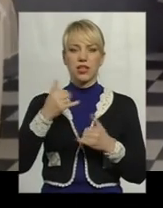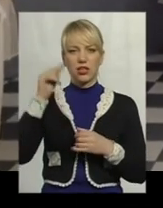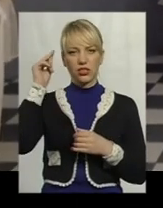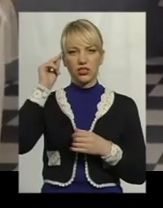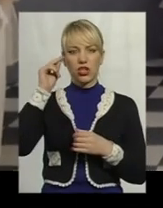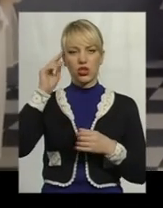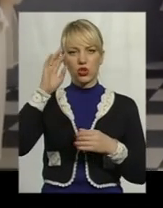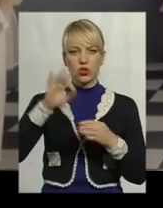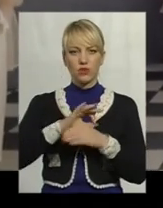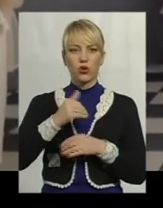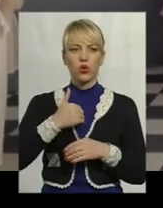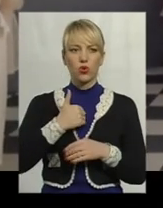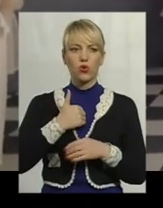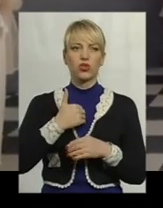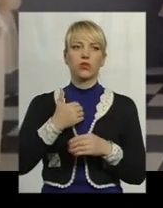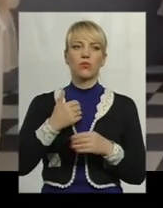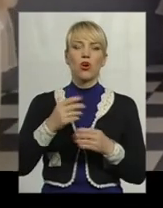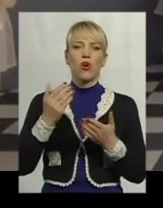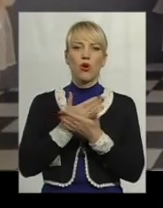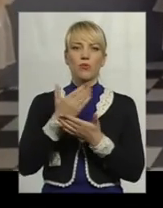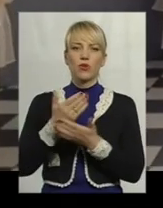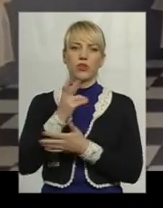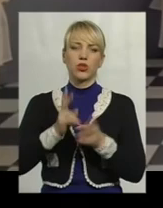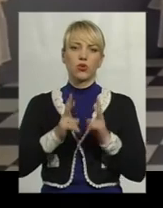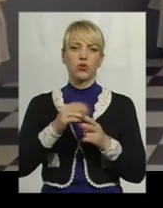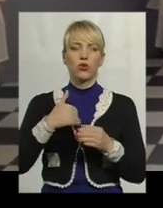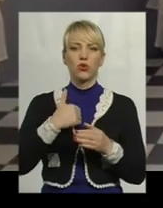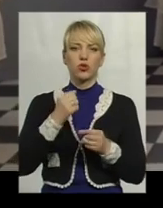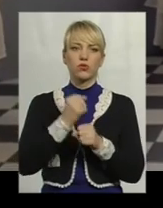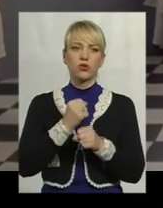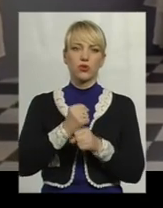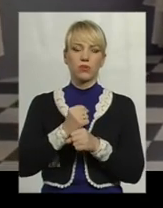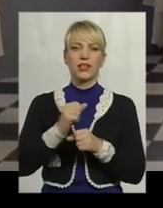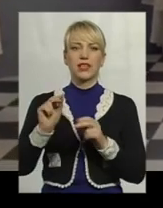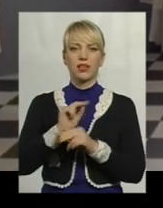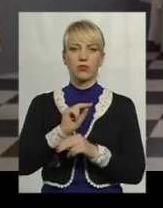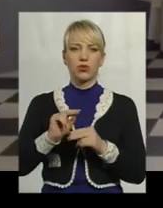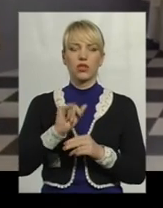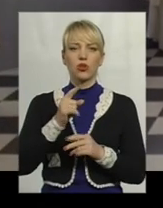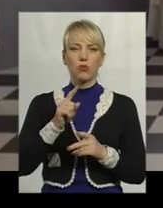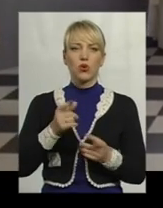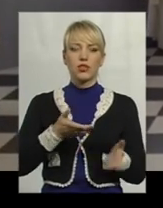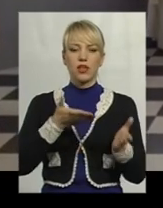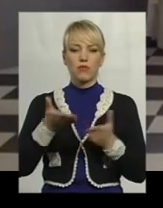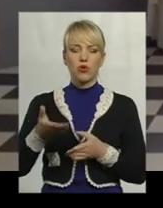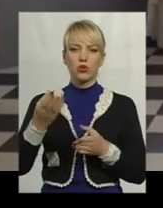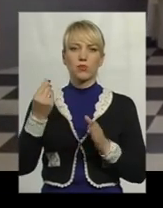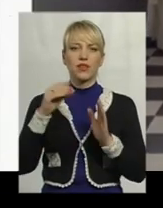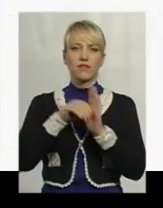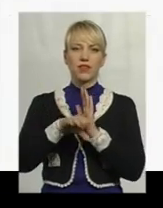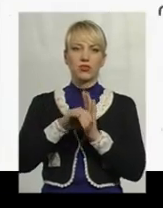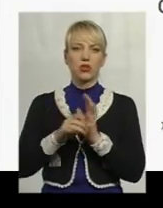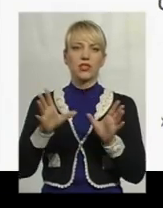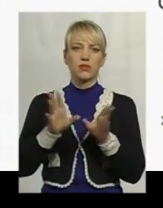трошечки обновити кухню, хочемо робити деякий ремонт. Тому запрошуємо інвесторів до співпраці.